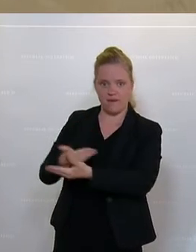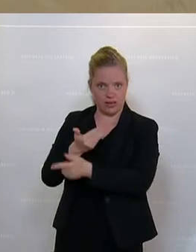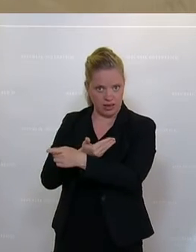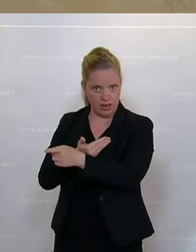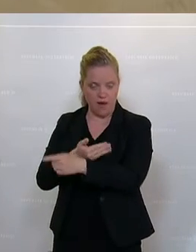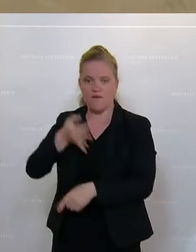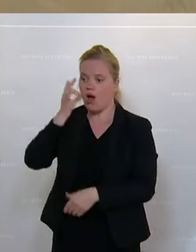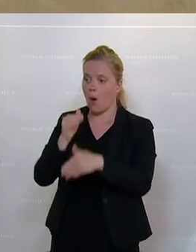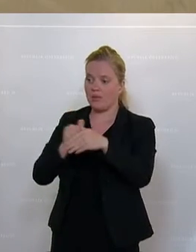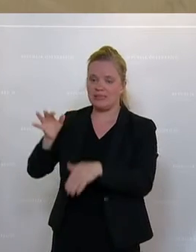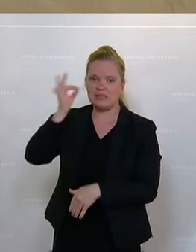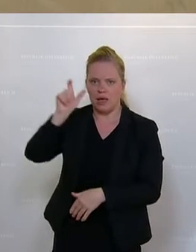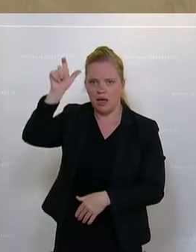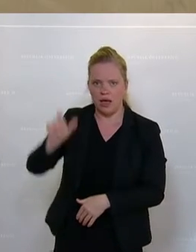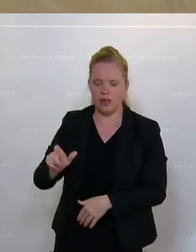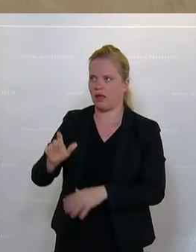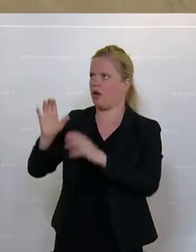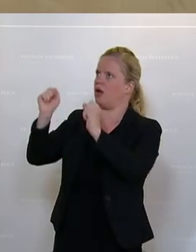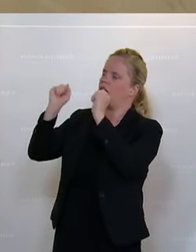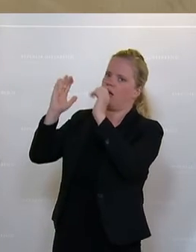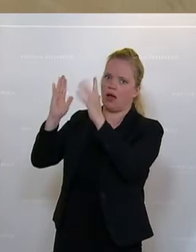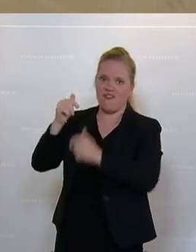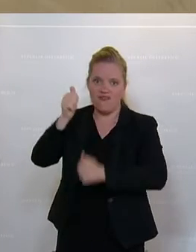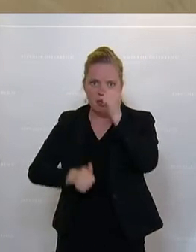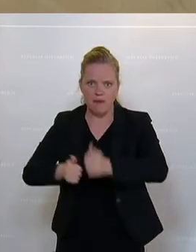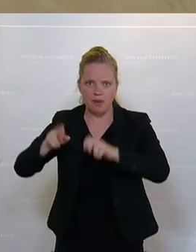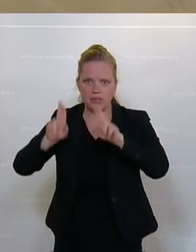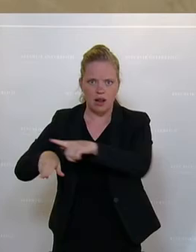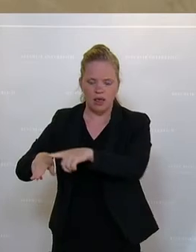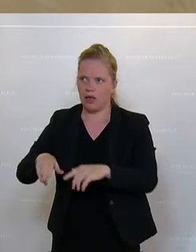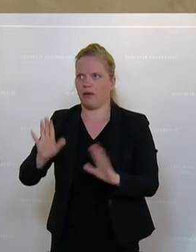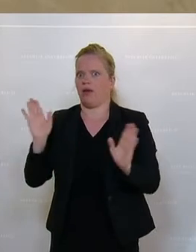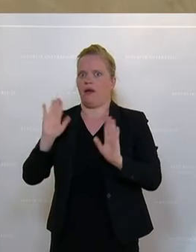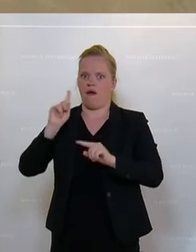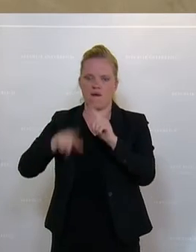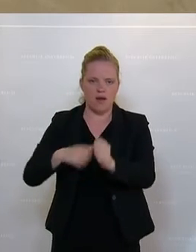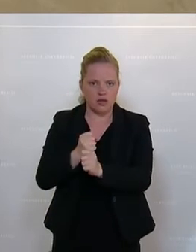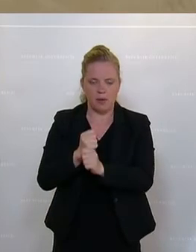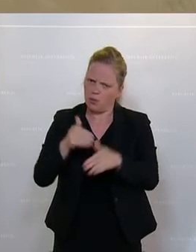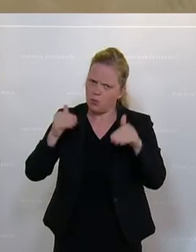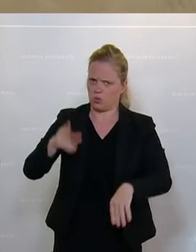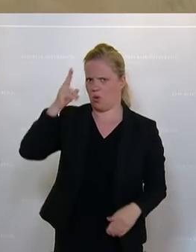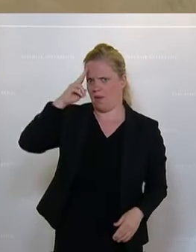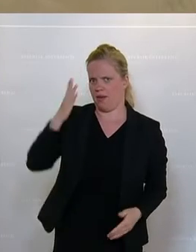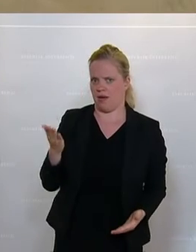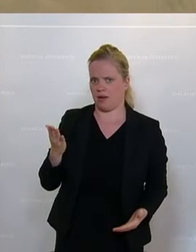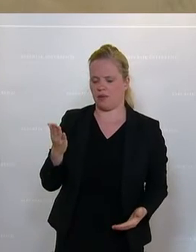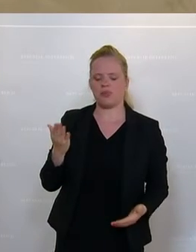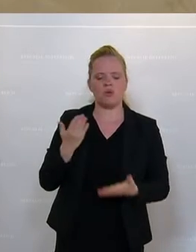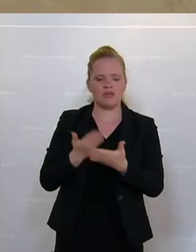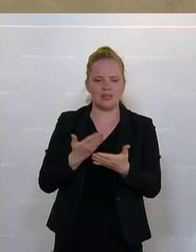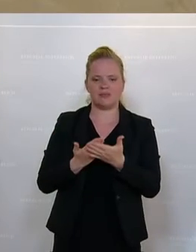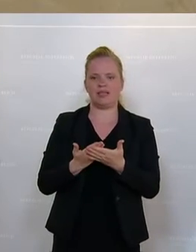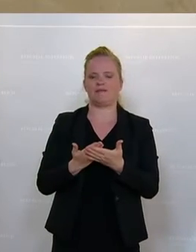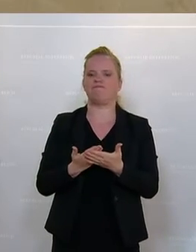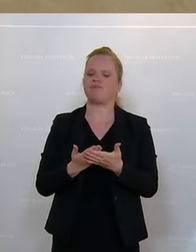ich würde die Frau Ministerin durch Sonne, Mond und Sterne schießen, wettbewerbsrechtlich, was sie hier angestellt hat. Und das sollte man überlegen. Und da rechtfertigt es